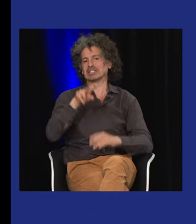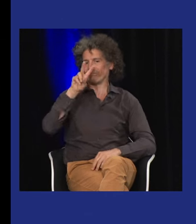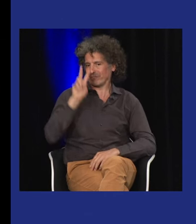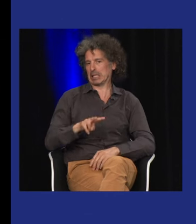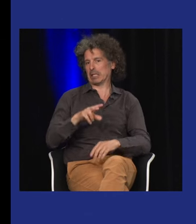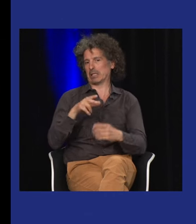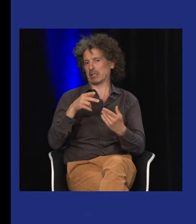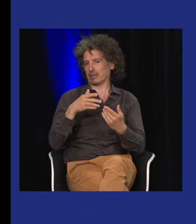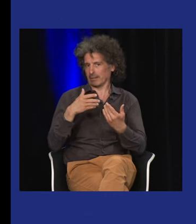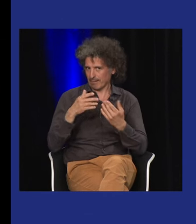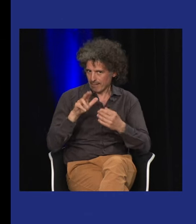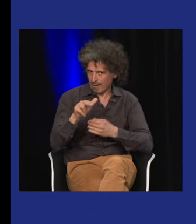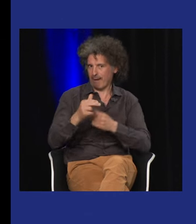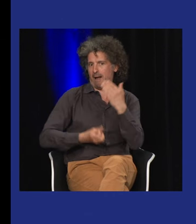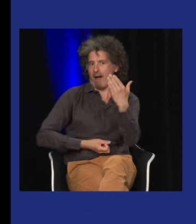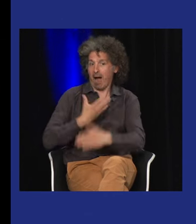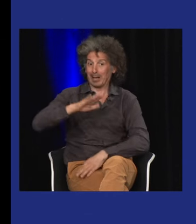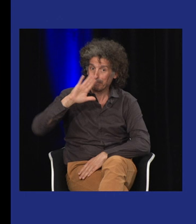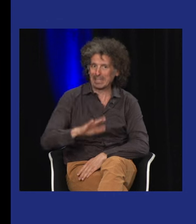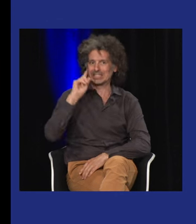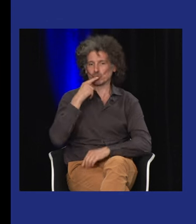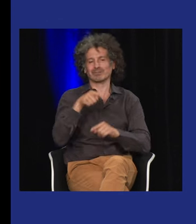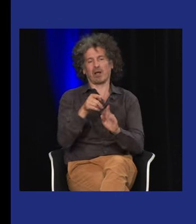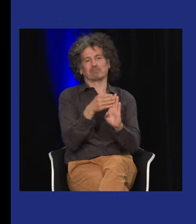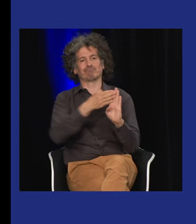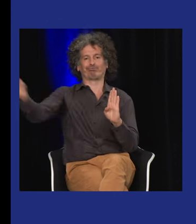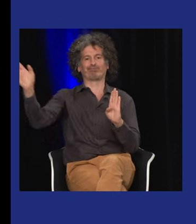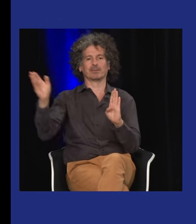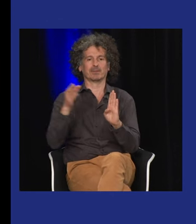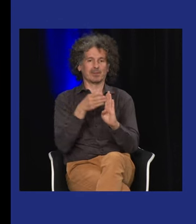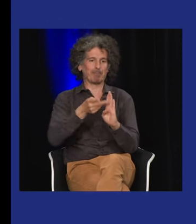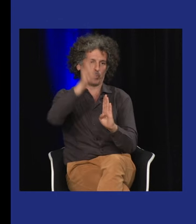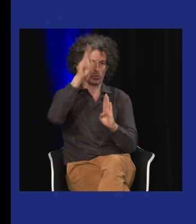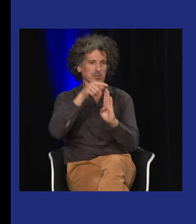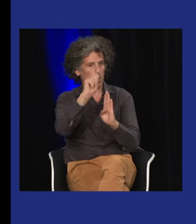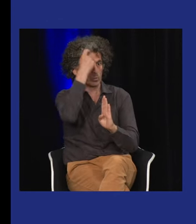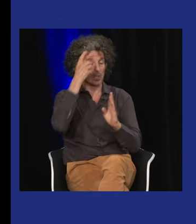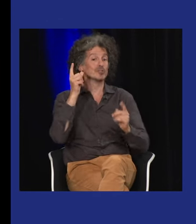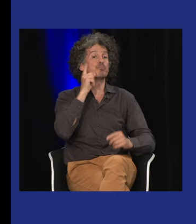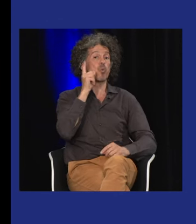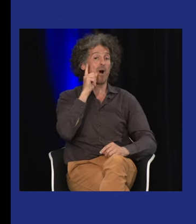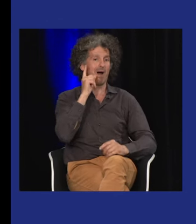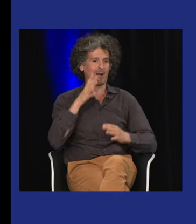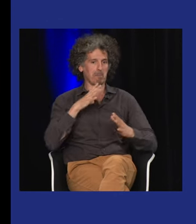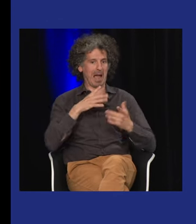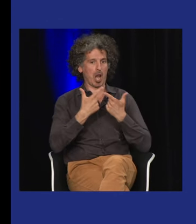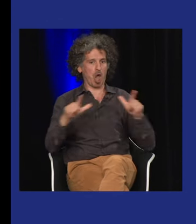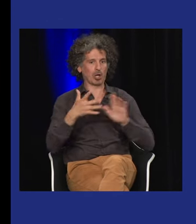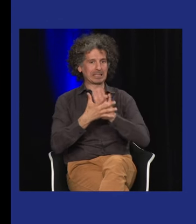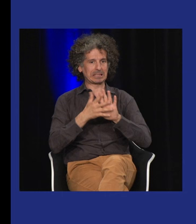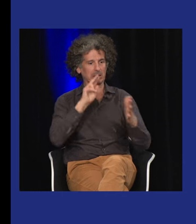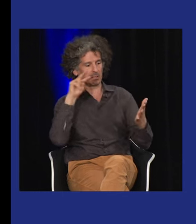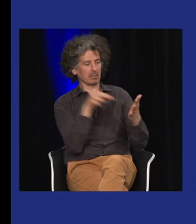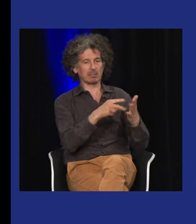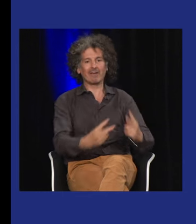réveil sourd il y a une vraie position un art des sourds vraiment un art sourd